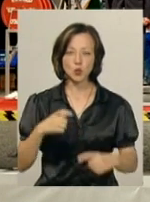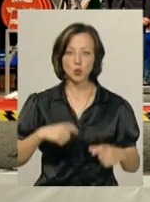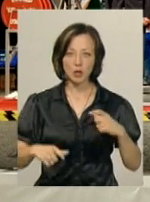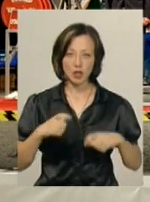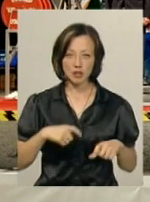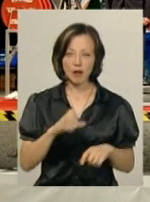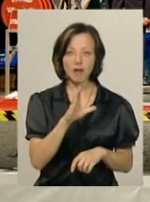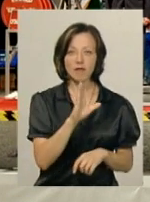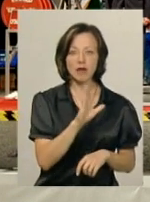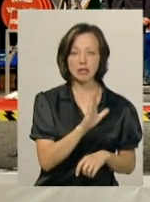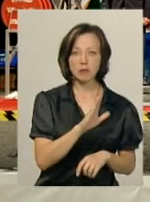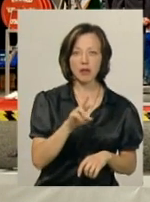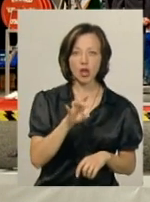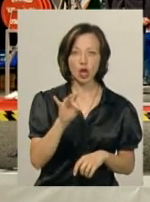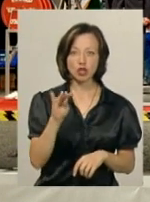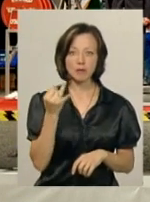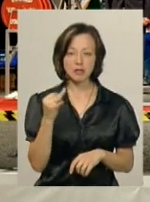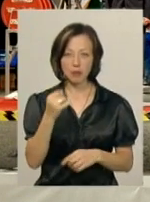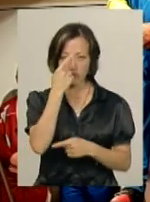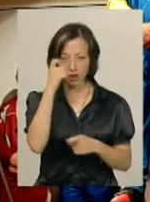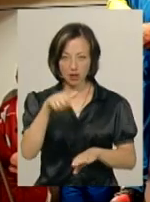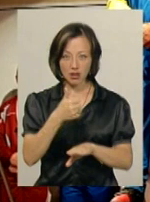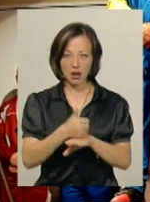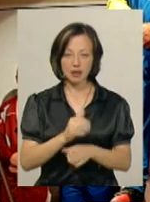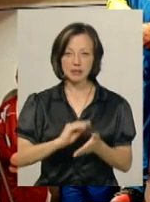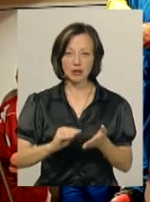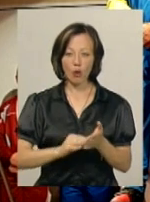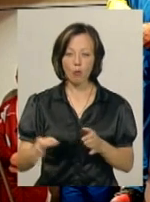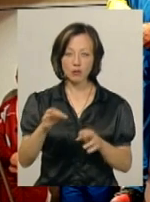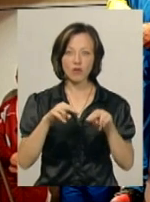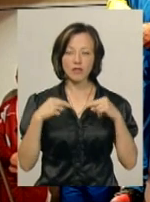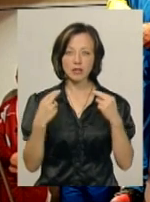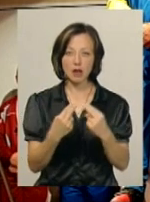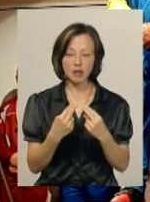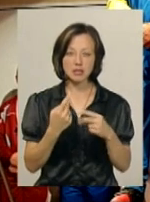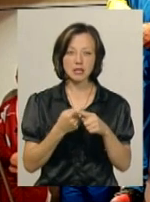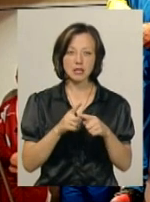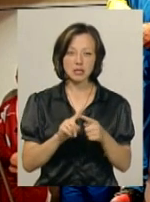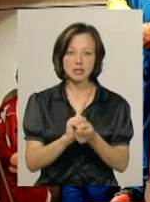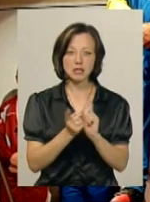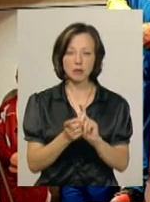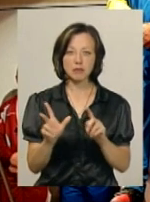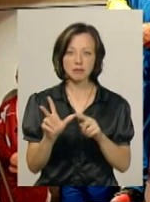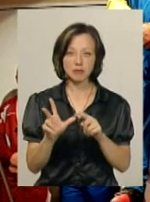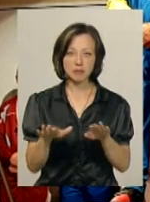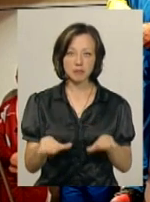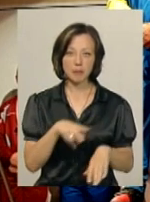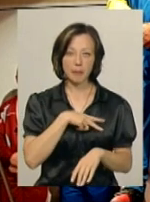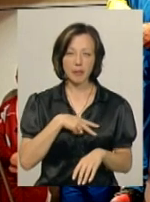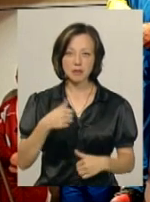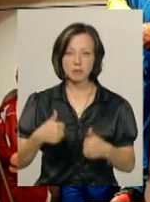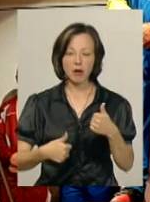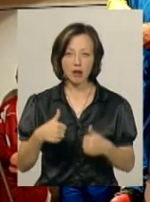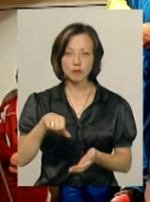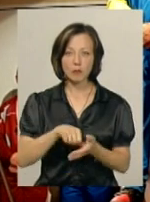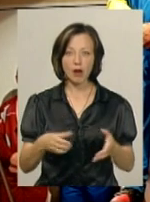Вадим Яржемський, повідомляє генеральний секретар обласної федерації пауерліфтингу Сергій Франков, став бронзовим призером змагань. Вадим